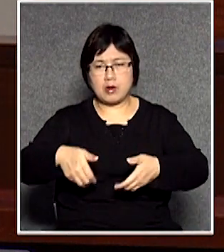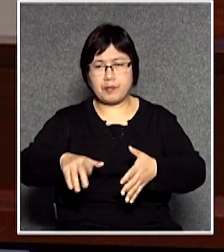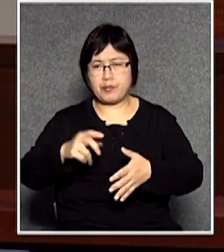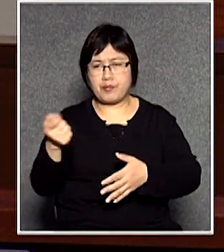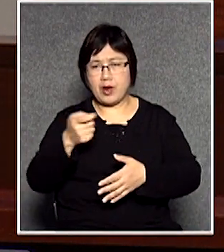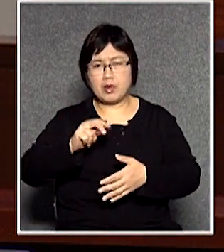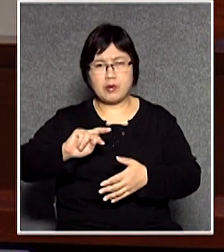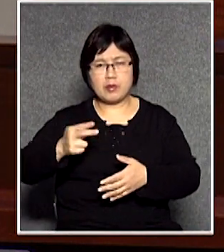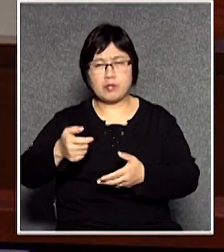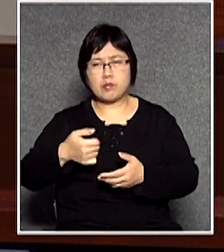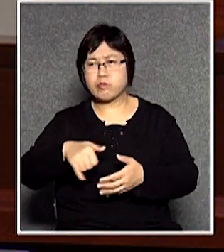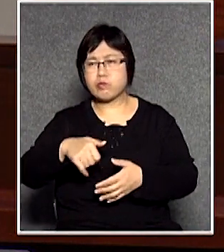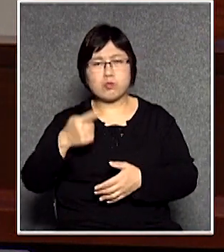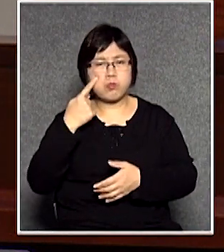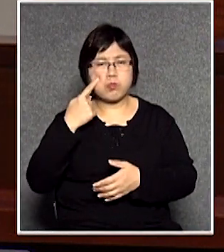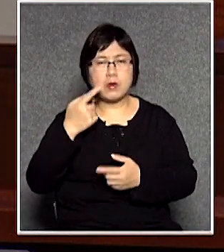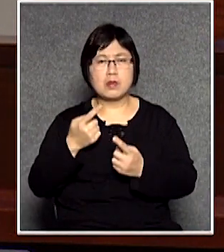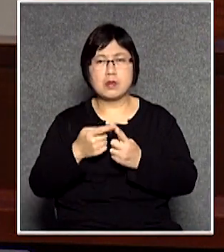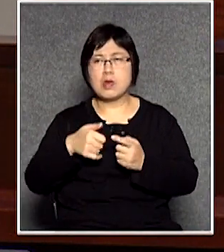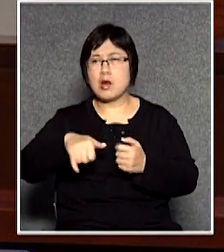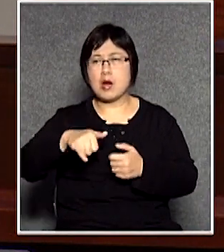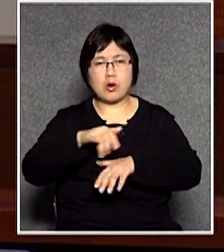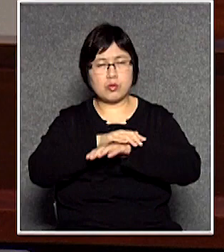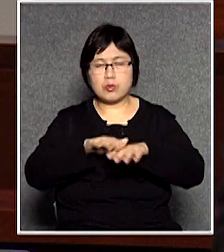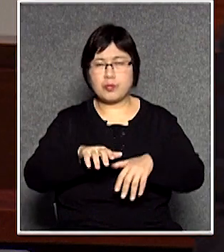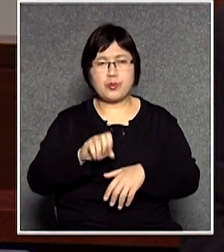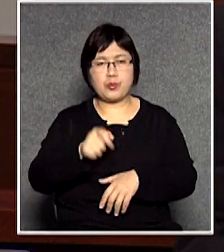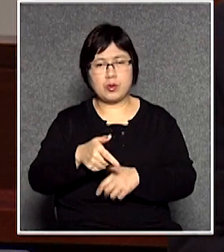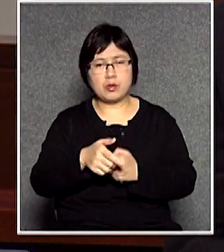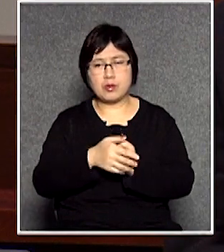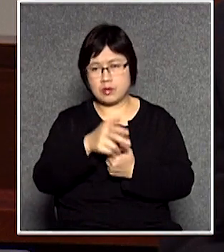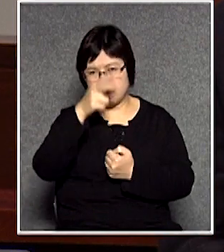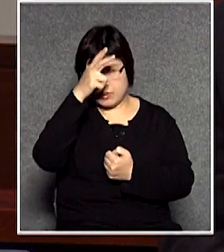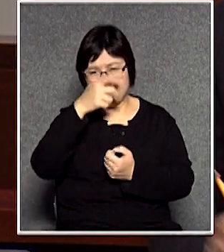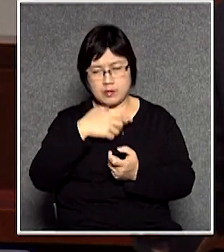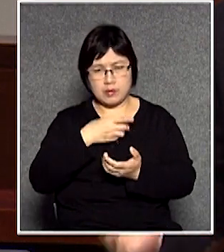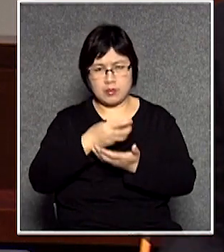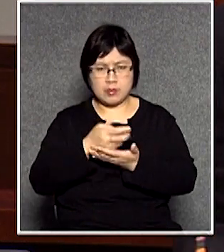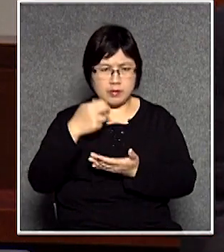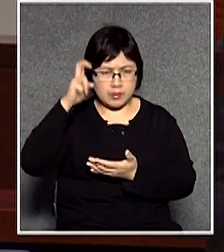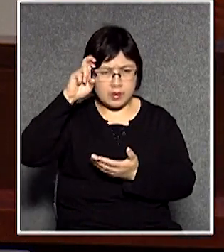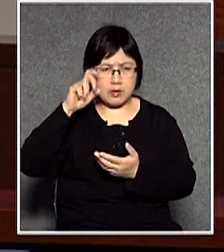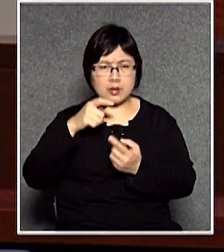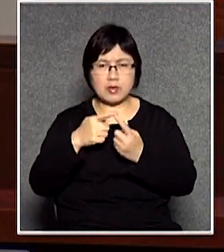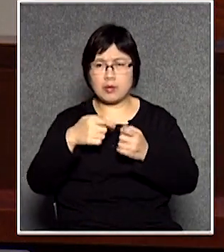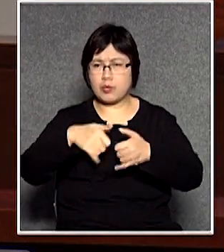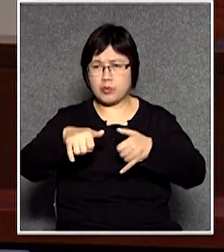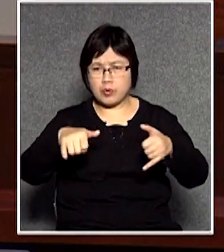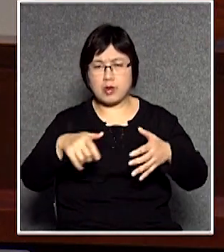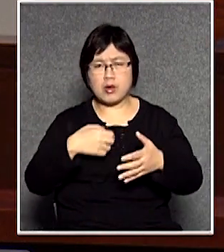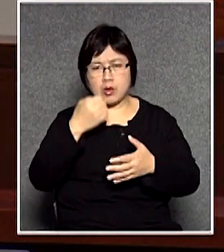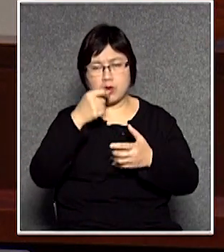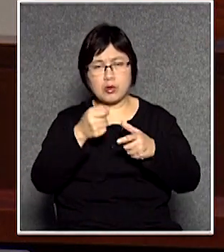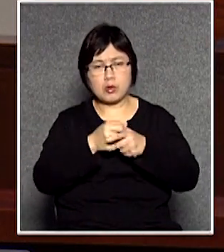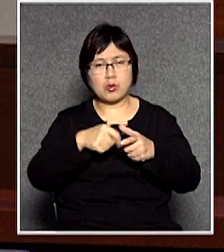得暢通的或者行人很安全地走的政府當局應該仔細研究如何分散人流提升香港公共空